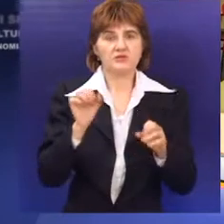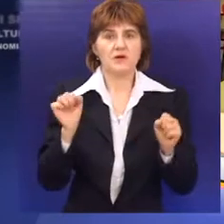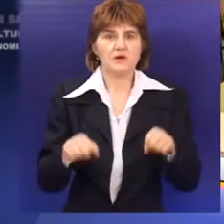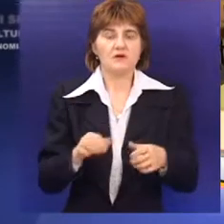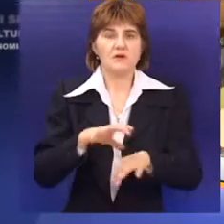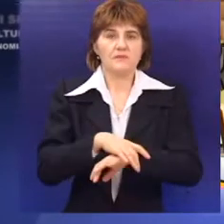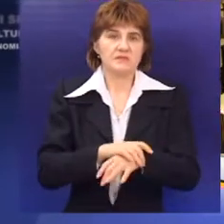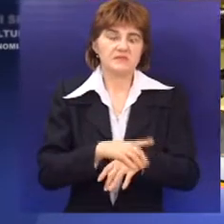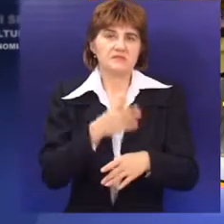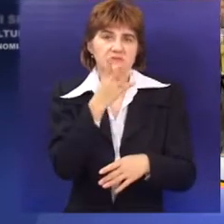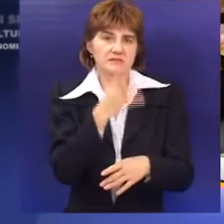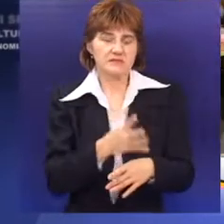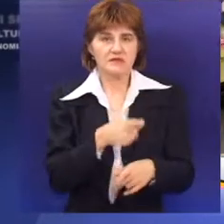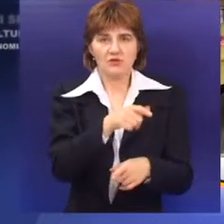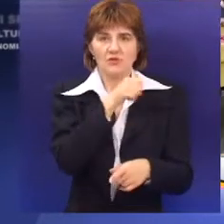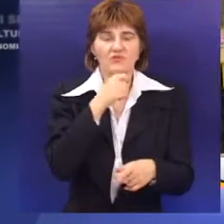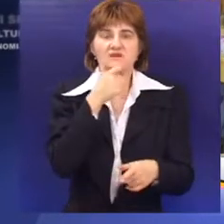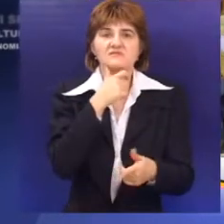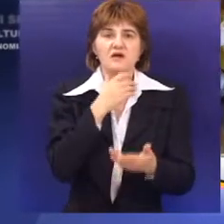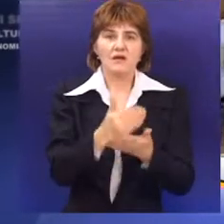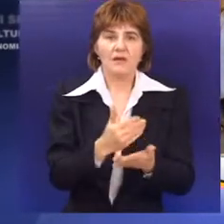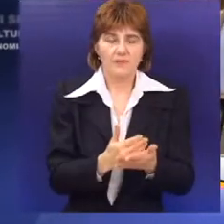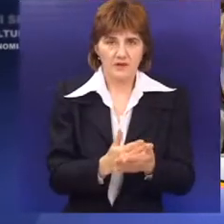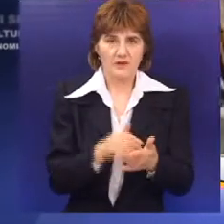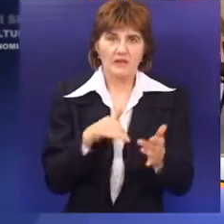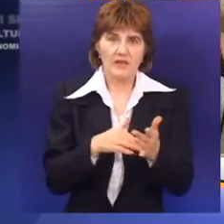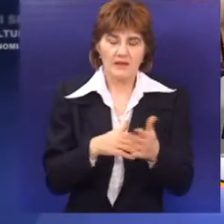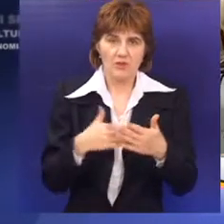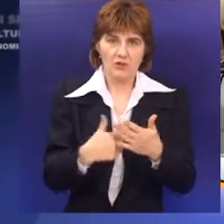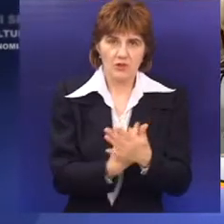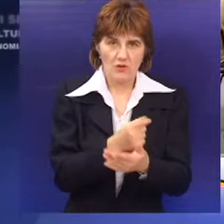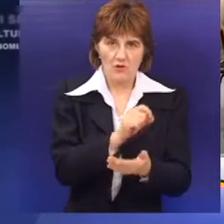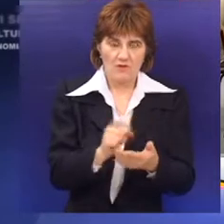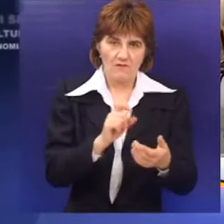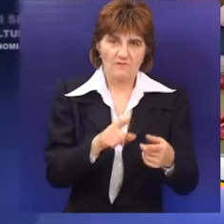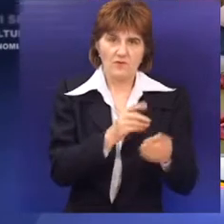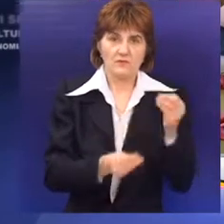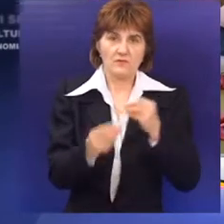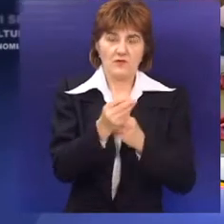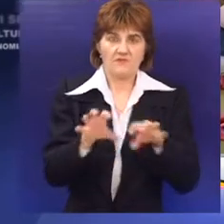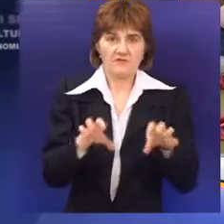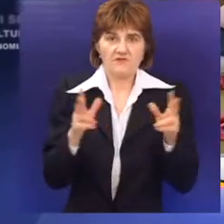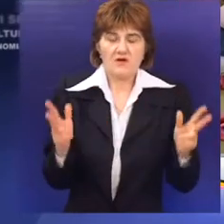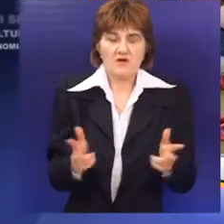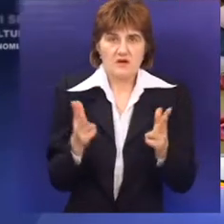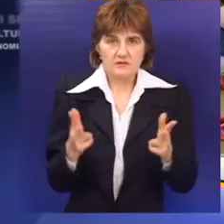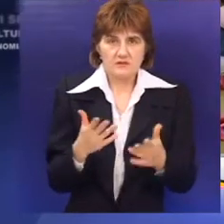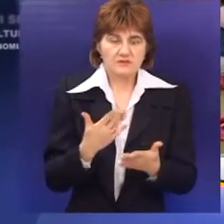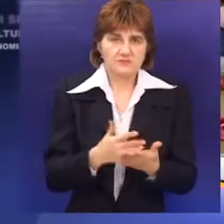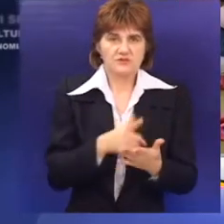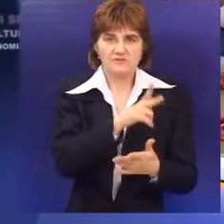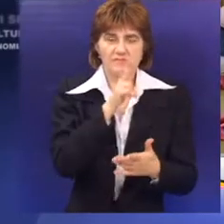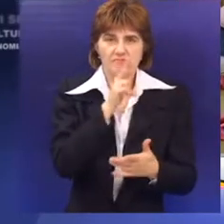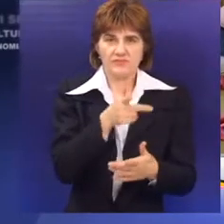psihologa, problem je zastareli plan i program koji nestimulizujuće utiče na osnovno školce, pa iz tog razloga deca počinju da